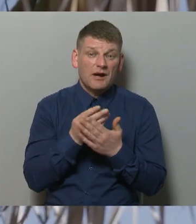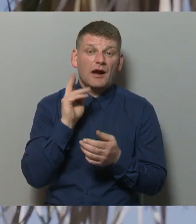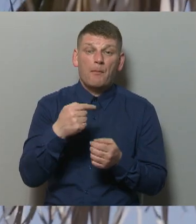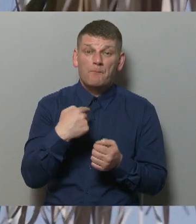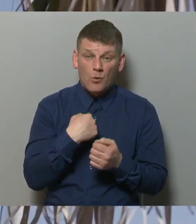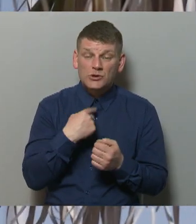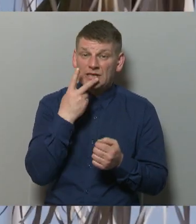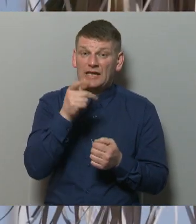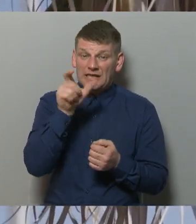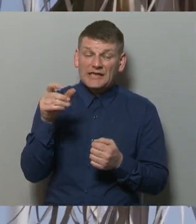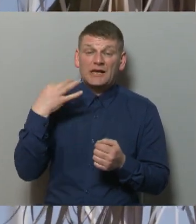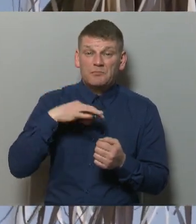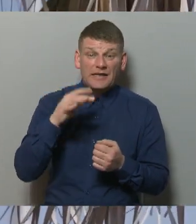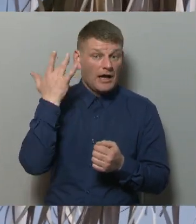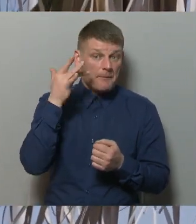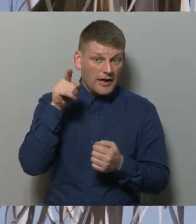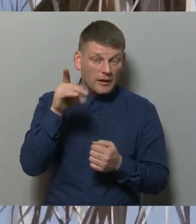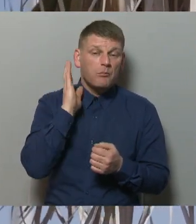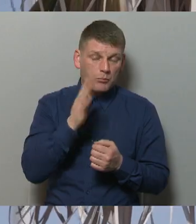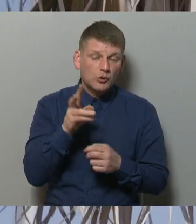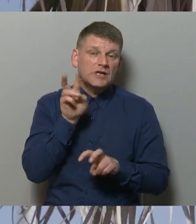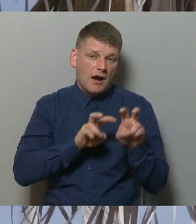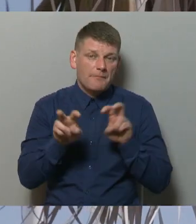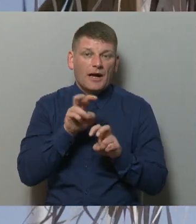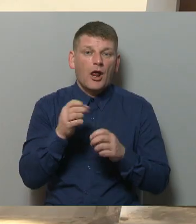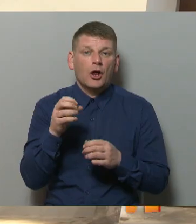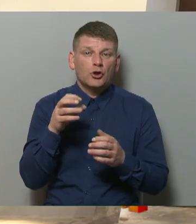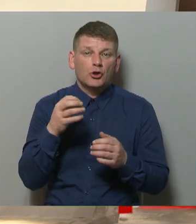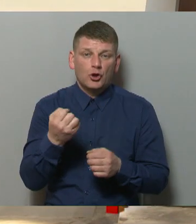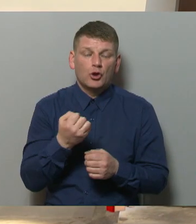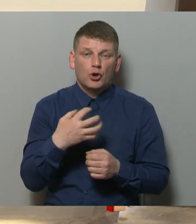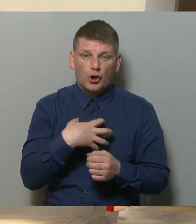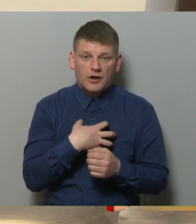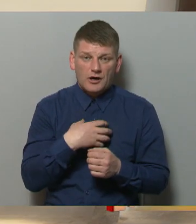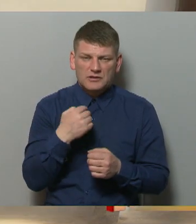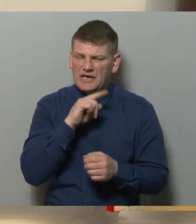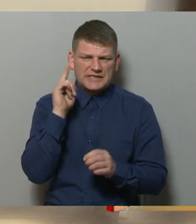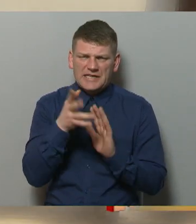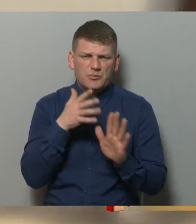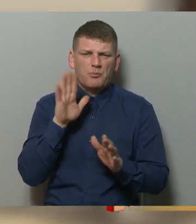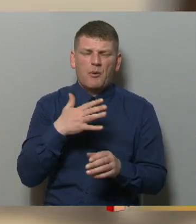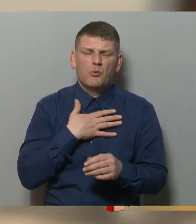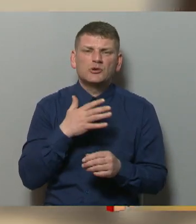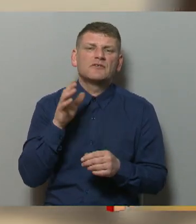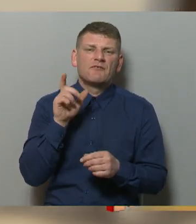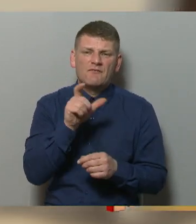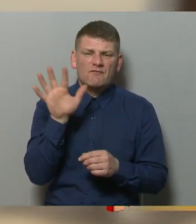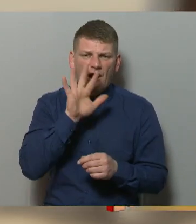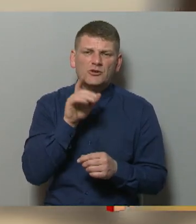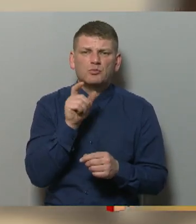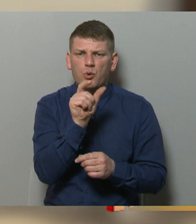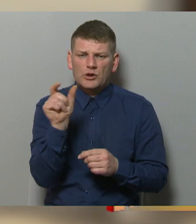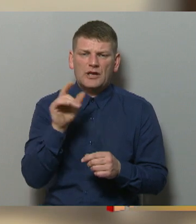ka mūsu skatītais mētē Amerikā būs vien jāmeklē notārs. Esmu neizpratnē par mūsu valsts burta kalpiem, jo